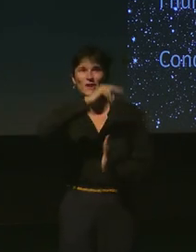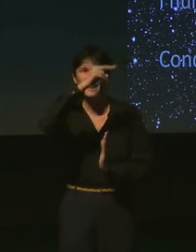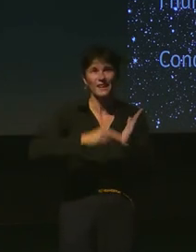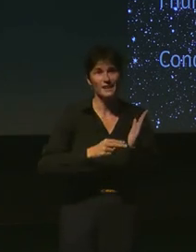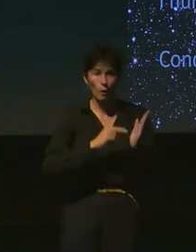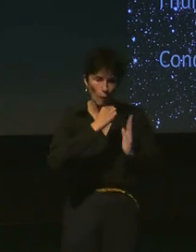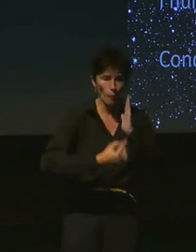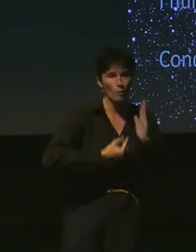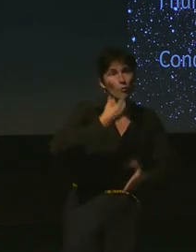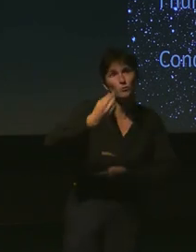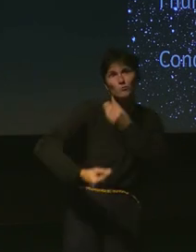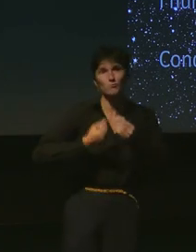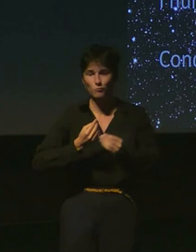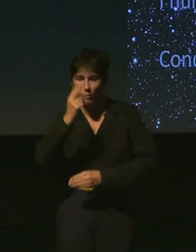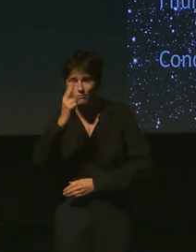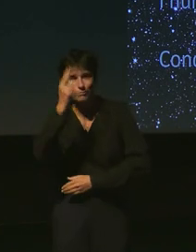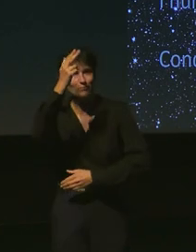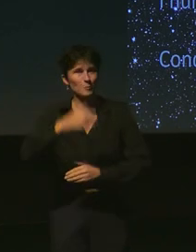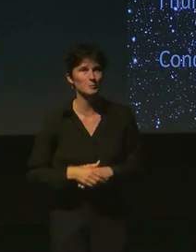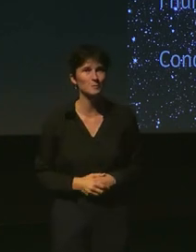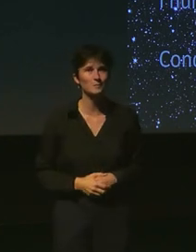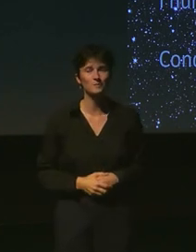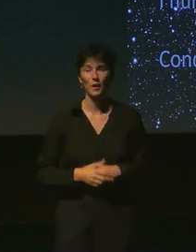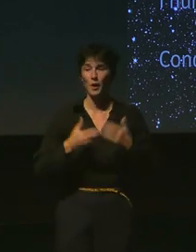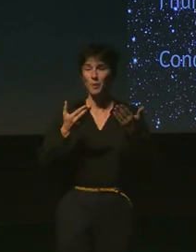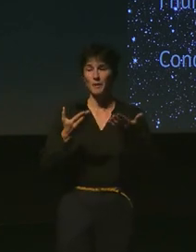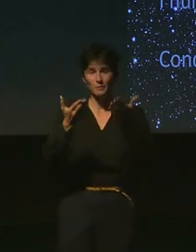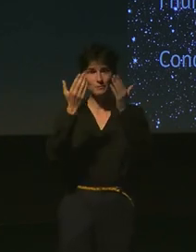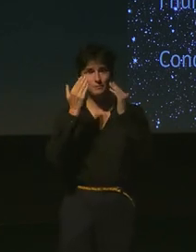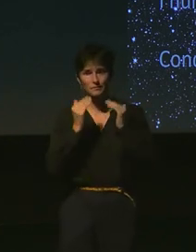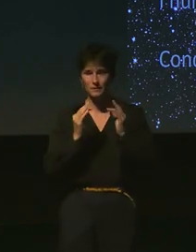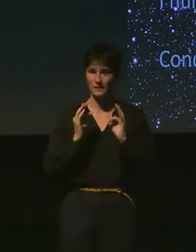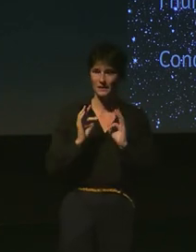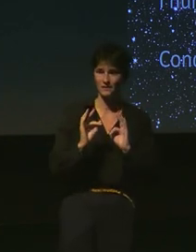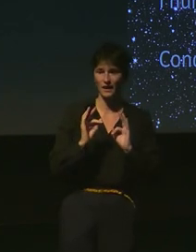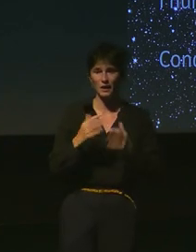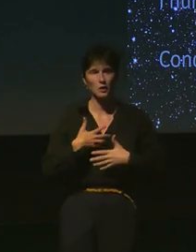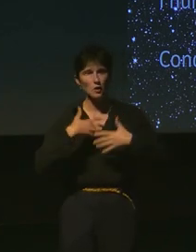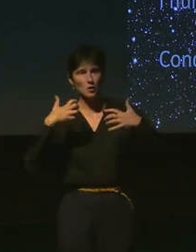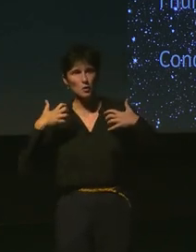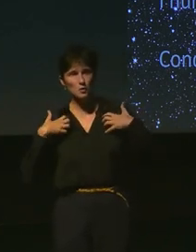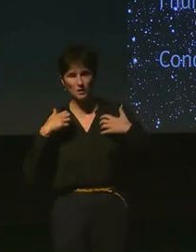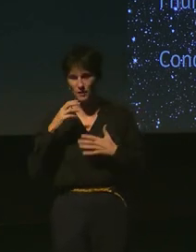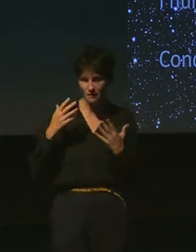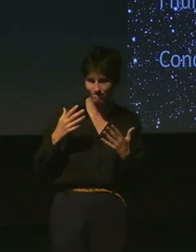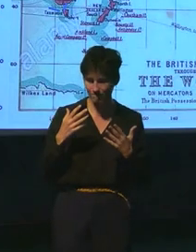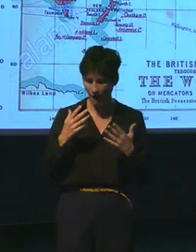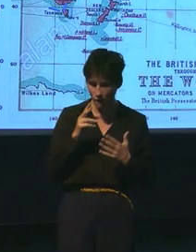m'avez en conflit c'est plus très riche. Je passe maintenant aux anticipations avec des anticipations scientifiques de l'Iron,